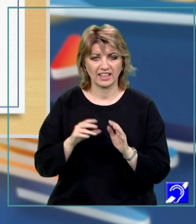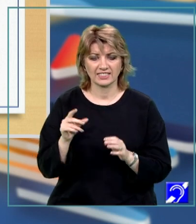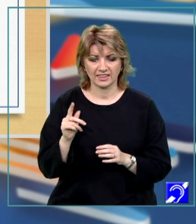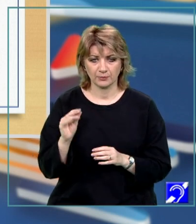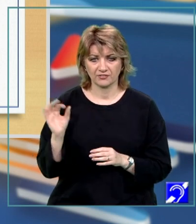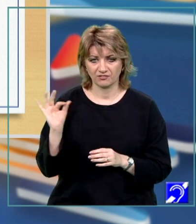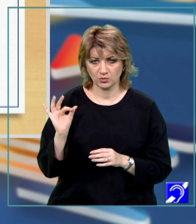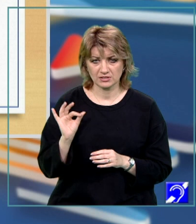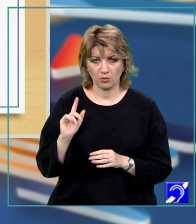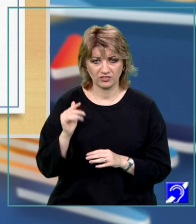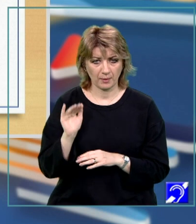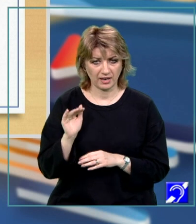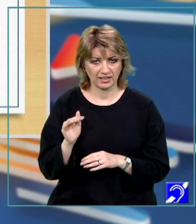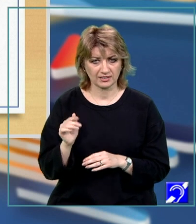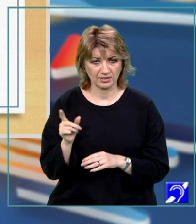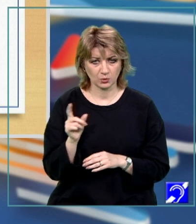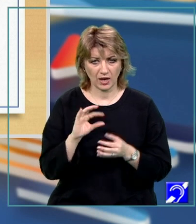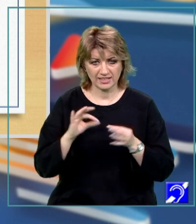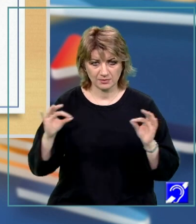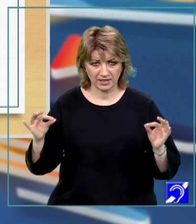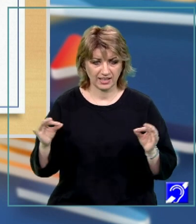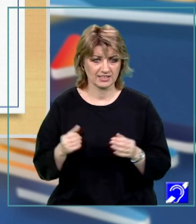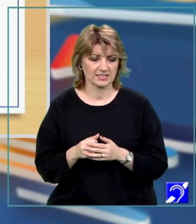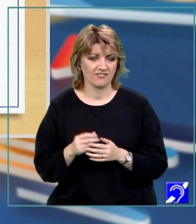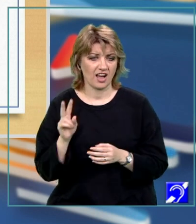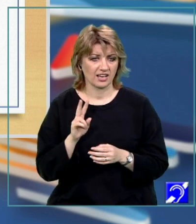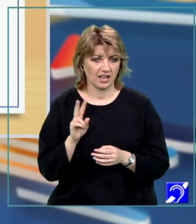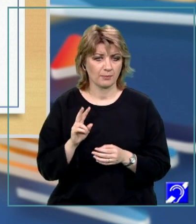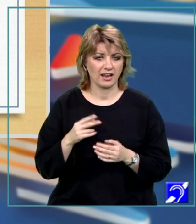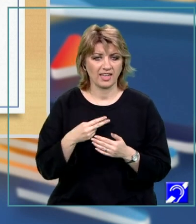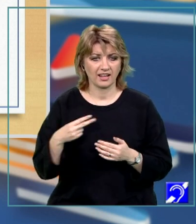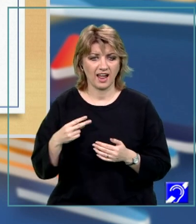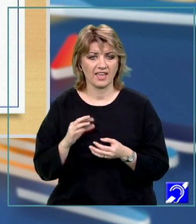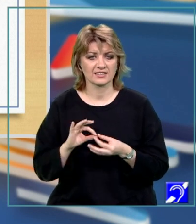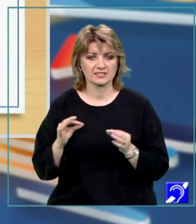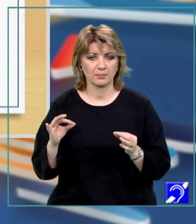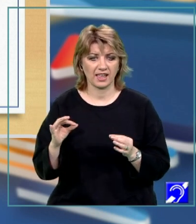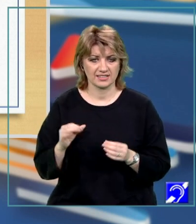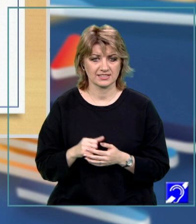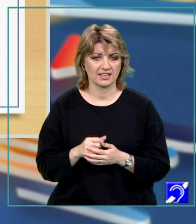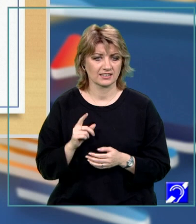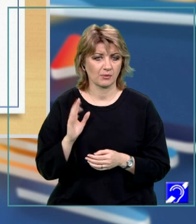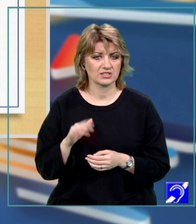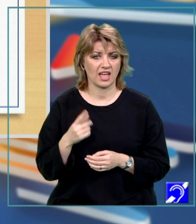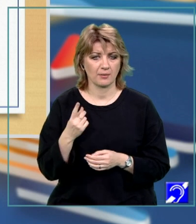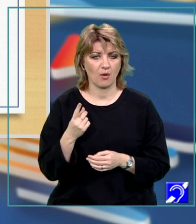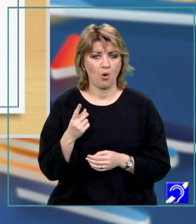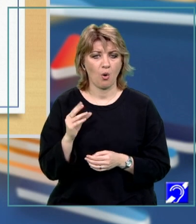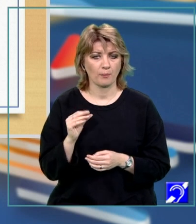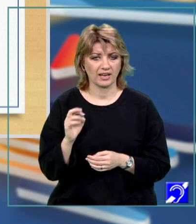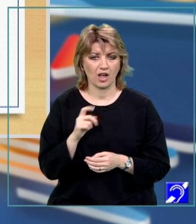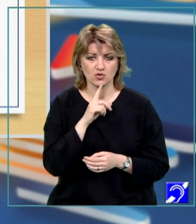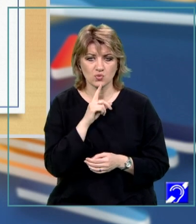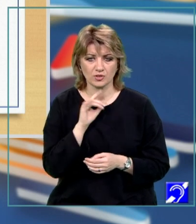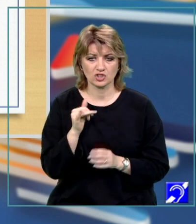apelate în cadrul unei expresii. Astfel, variabilă egal expresie. Aceasta trebuie să conțină neapărat operandul Nume și